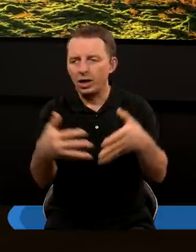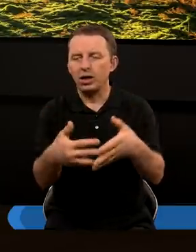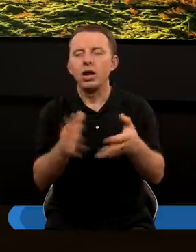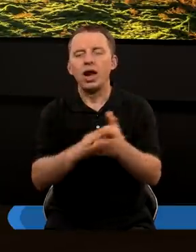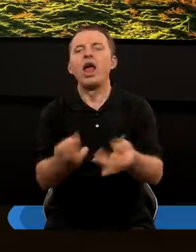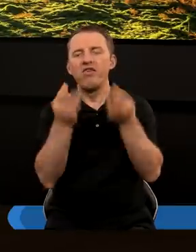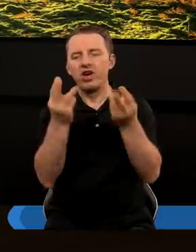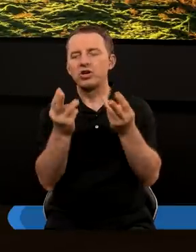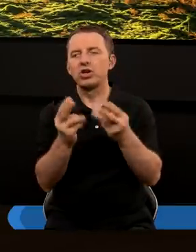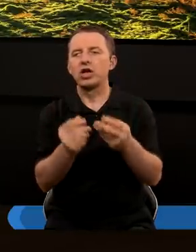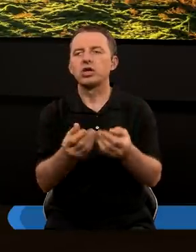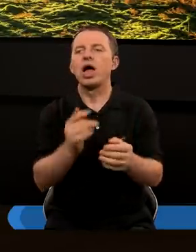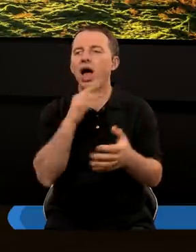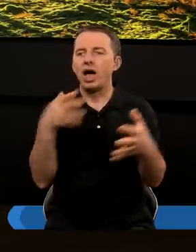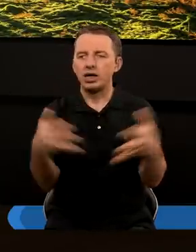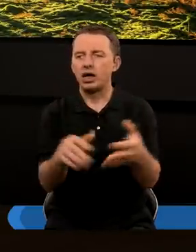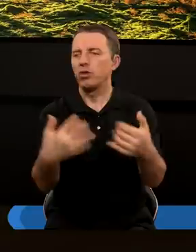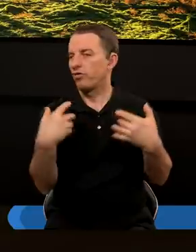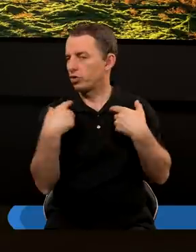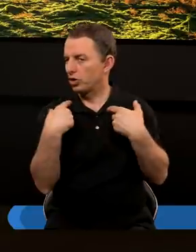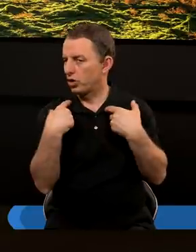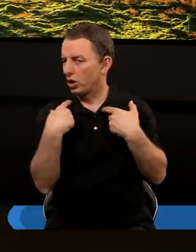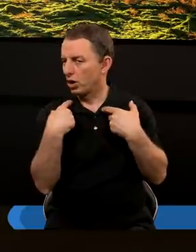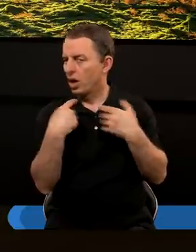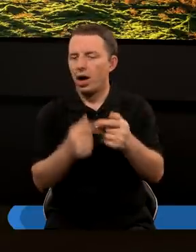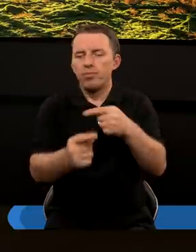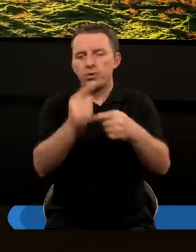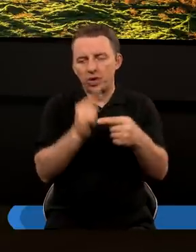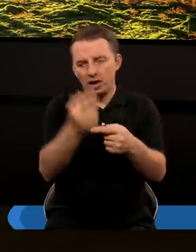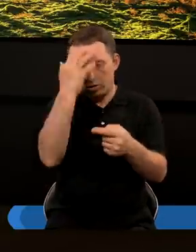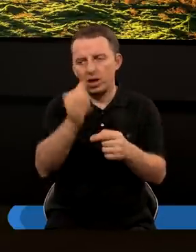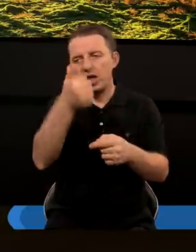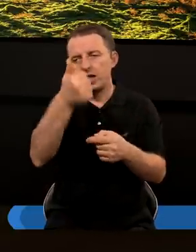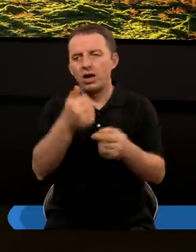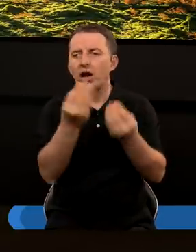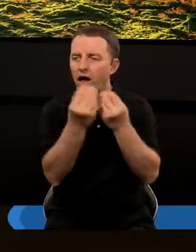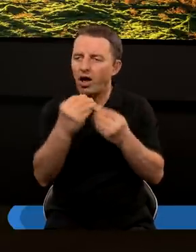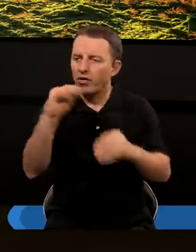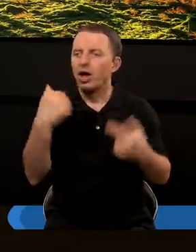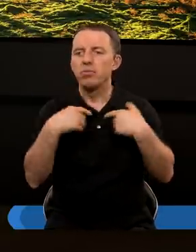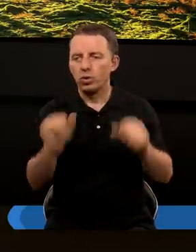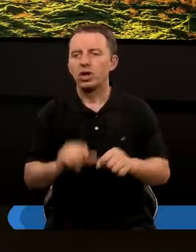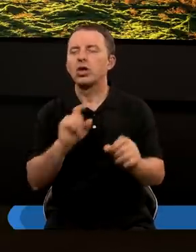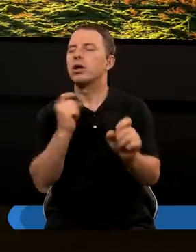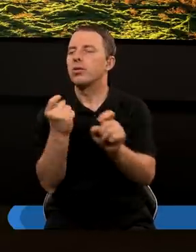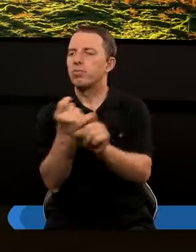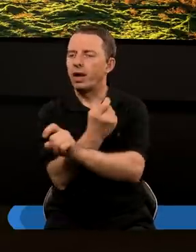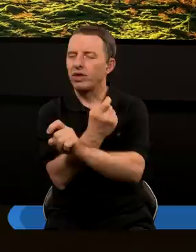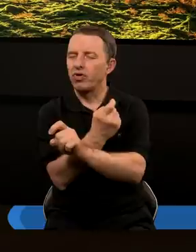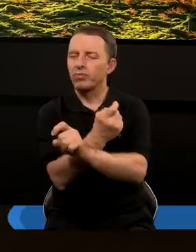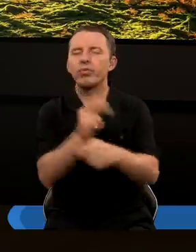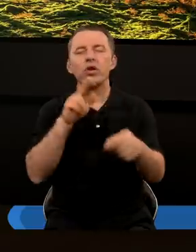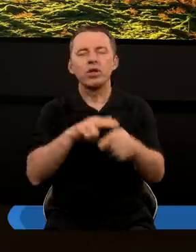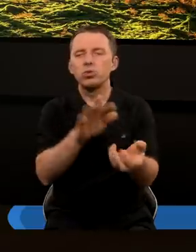Jest to być może najważniejszy egzamin w ich życiu. Przed królem jednego z największych, najpotężniejszych państw